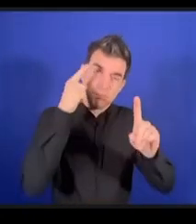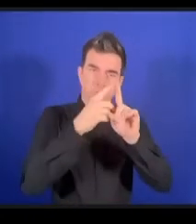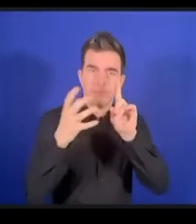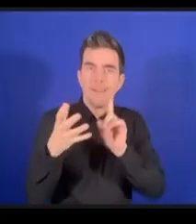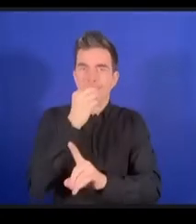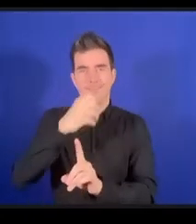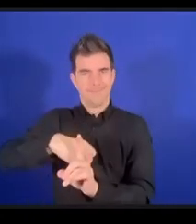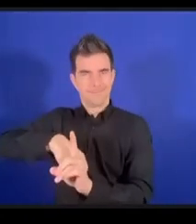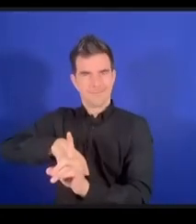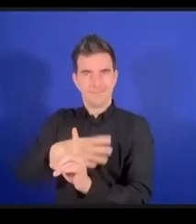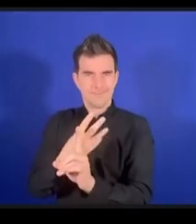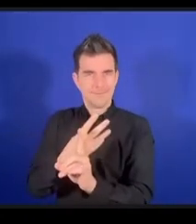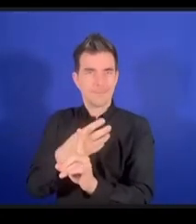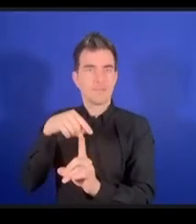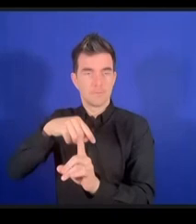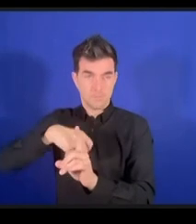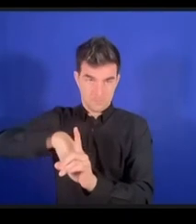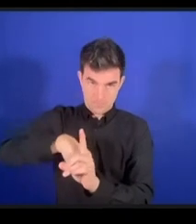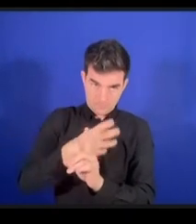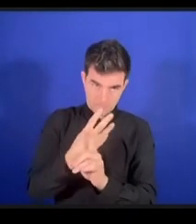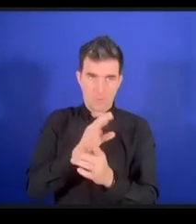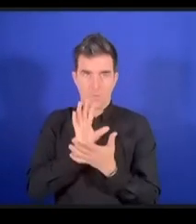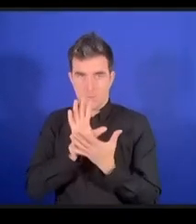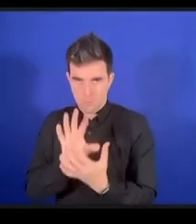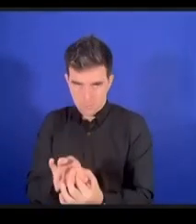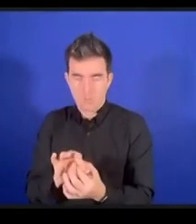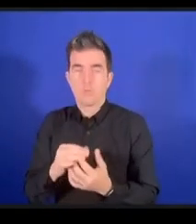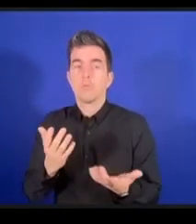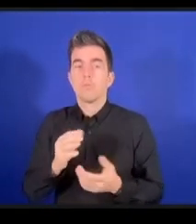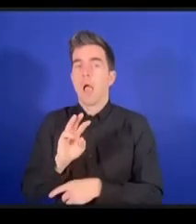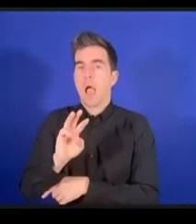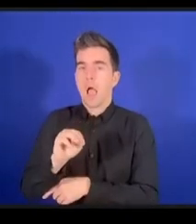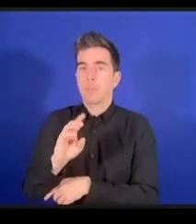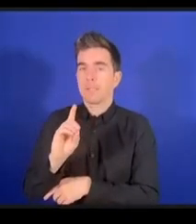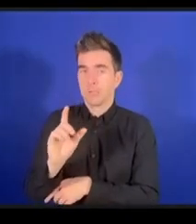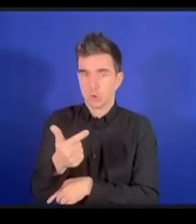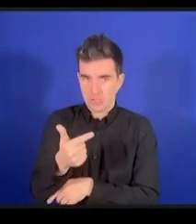depuis de nombreuses années, malheureusement, les MOD,